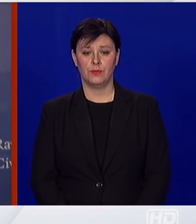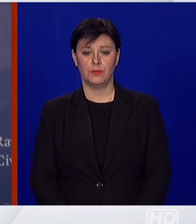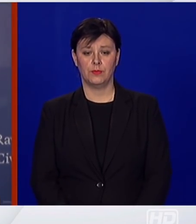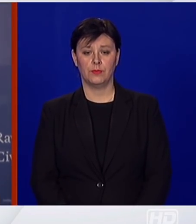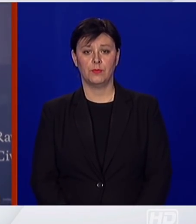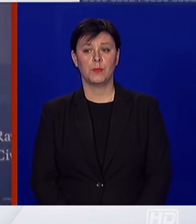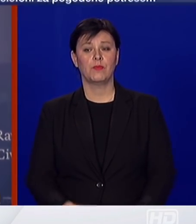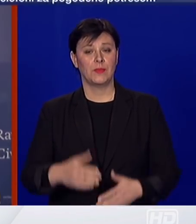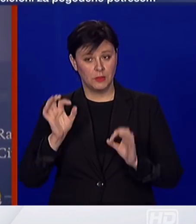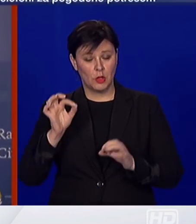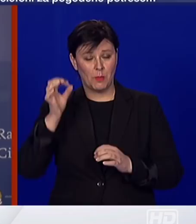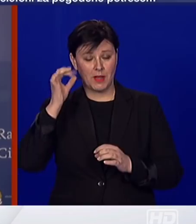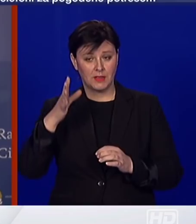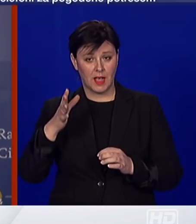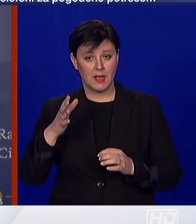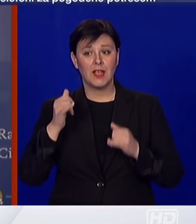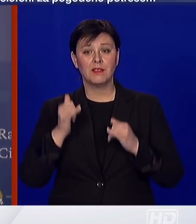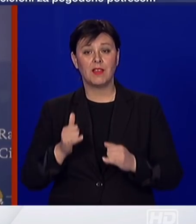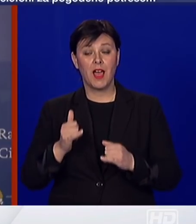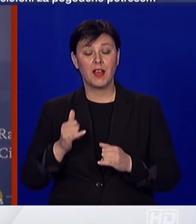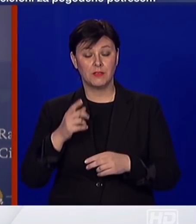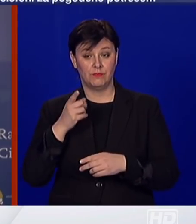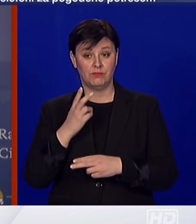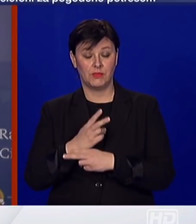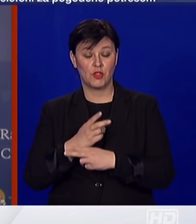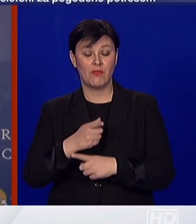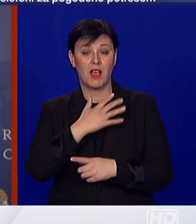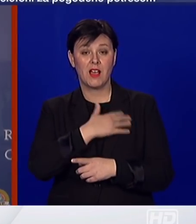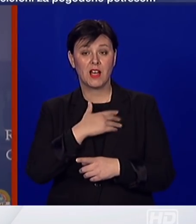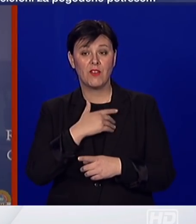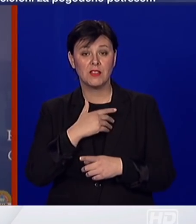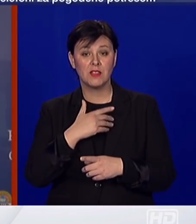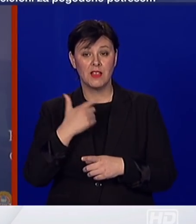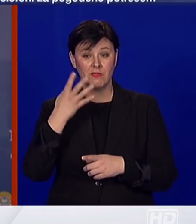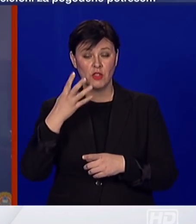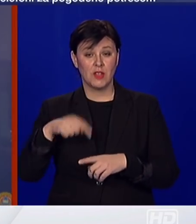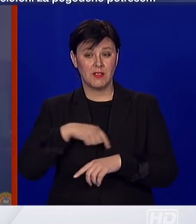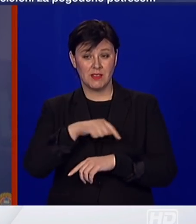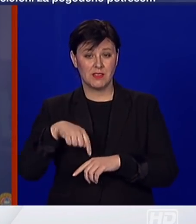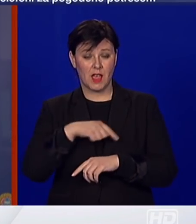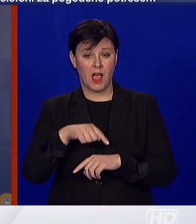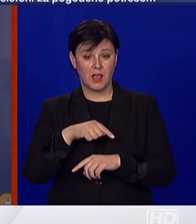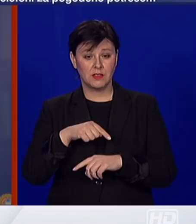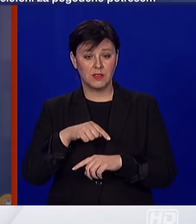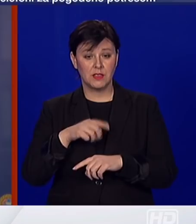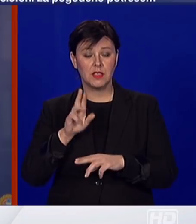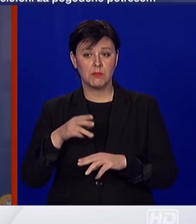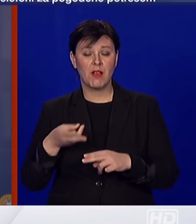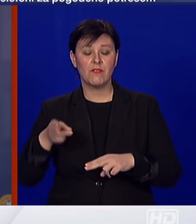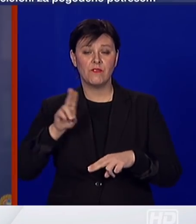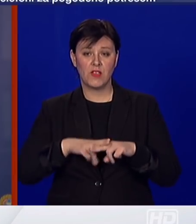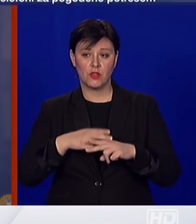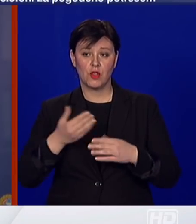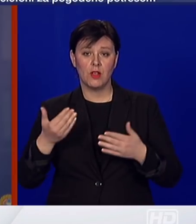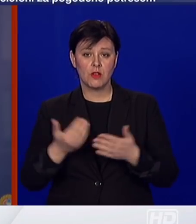Želim vam dobar dan. Danas u Republici Hrvatskoj u proteklom 24-satnom periodu imamo povećanje broja